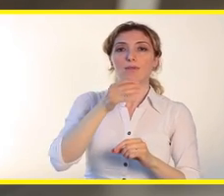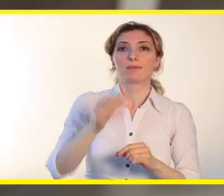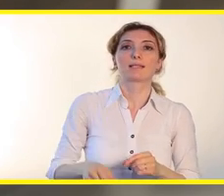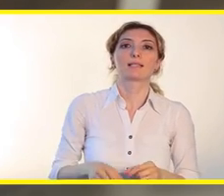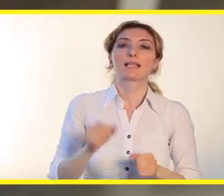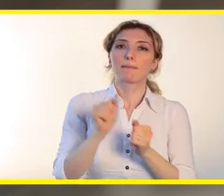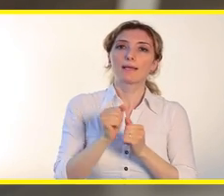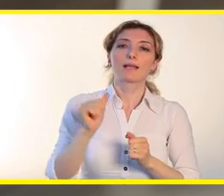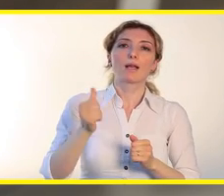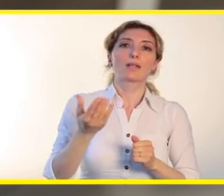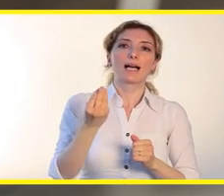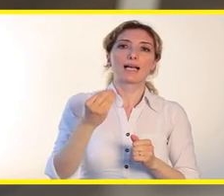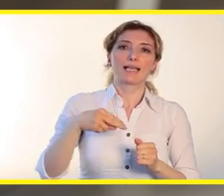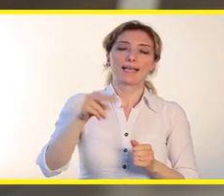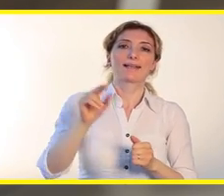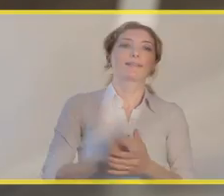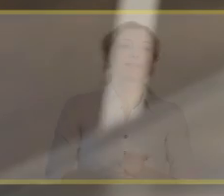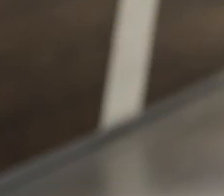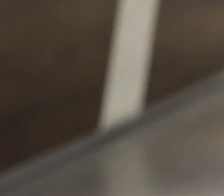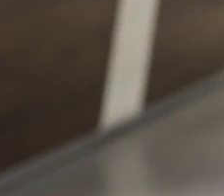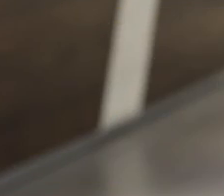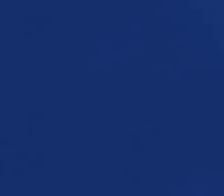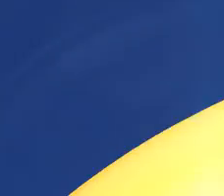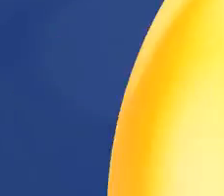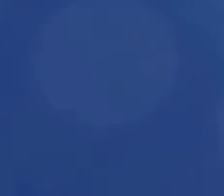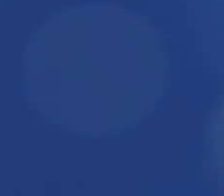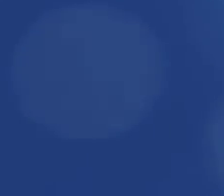ulaşabilirsiniz. Birlikte her gün daha iyiye.